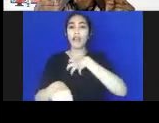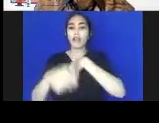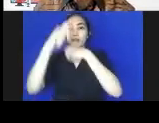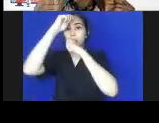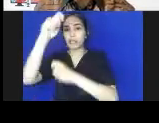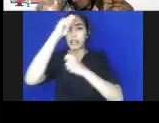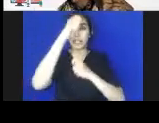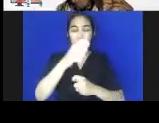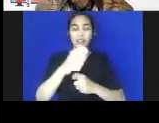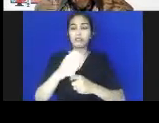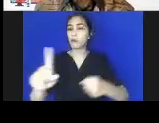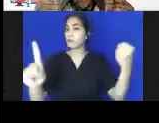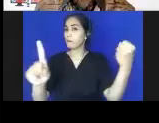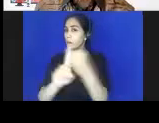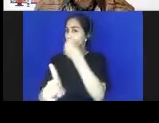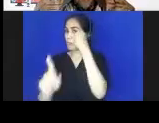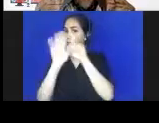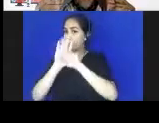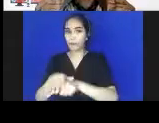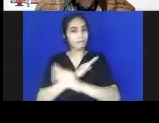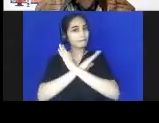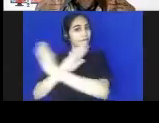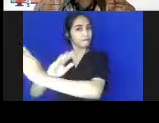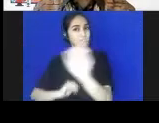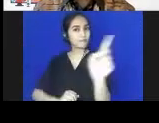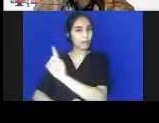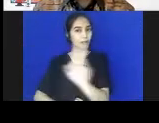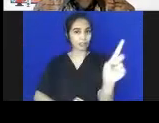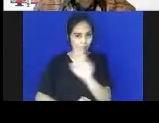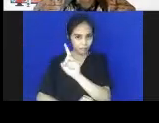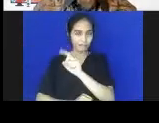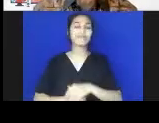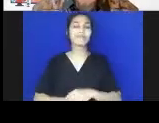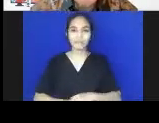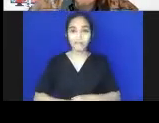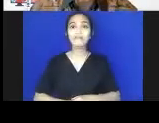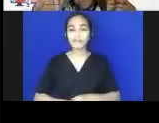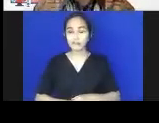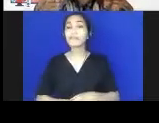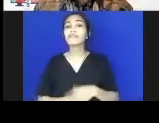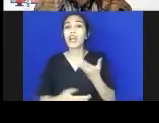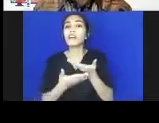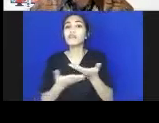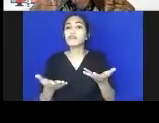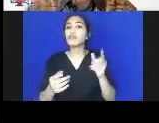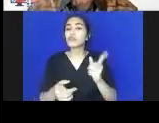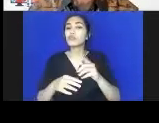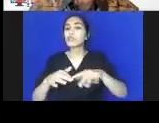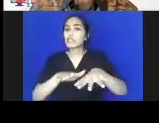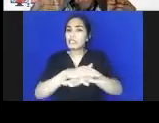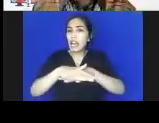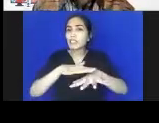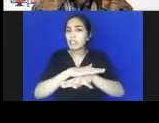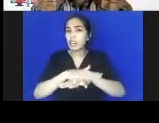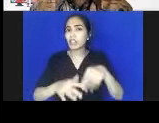dari kekerasan dan diskriminasi. Jadi makin kokoh dasar daripada tentang bagaimana Indonesia